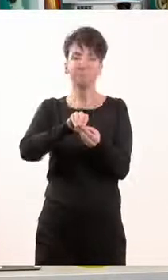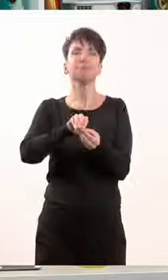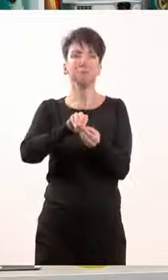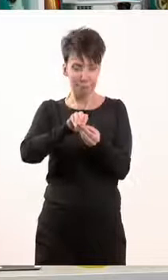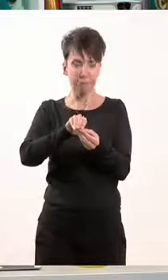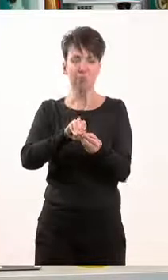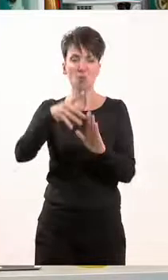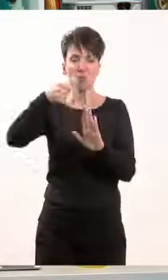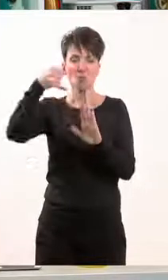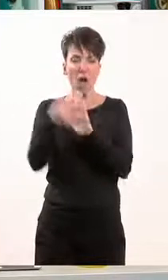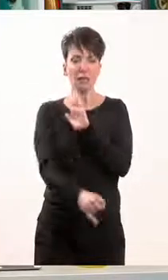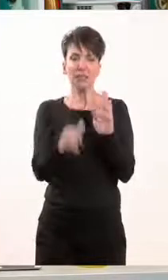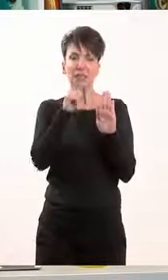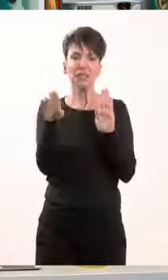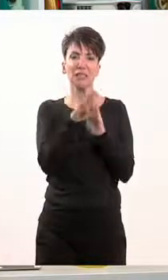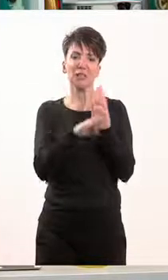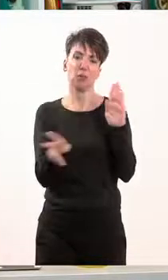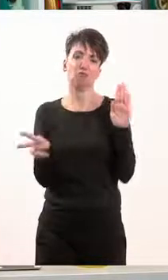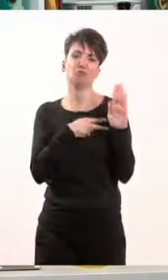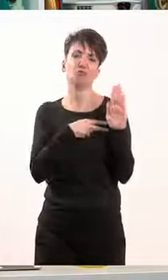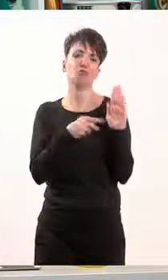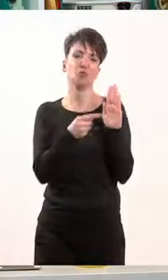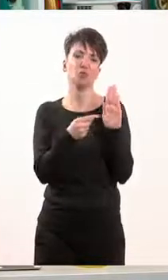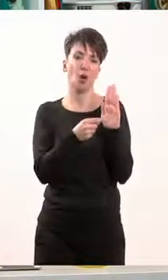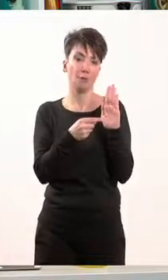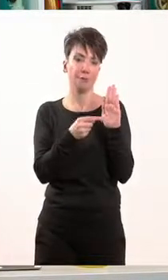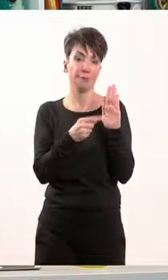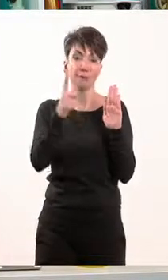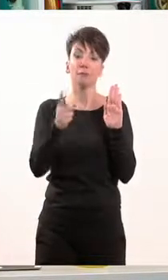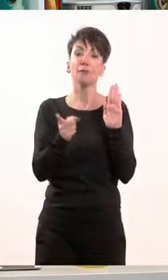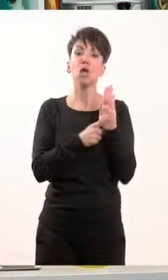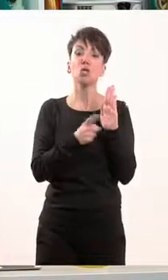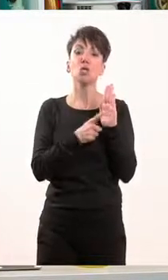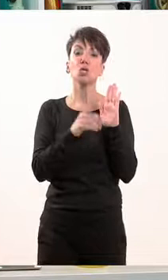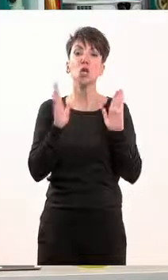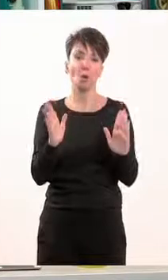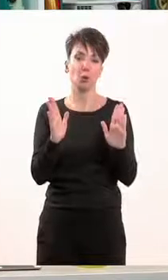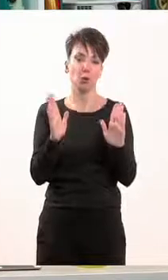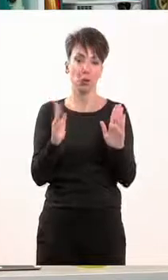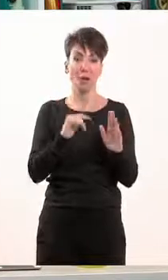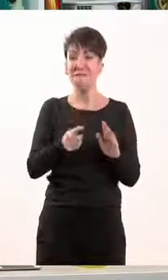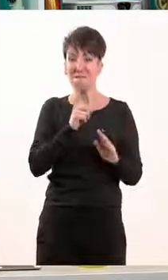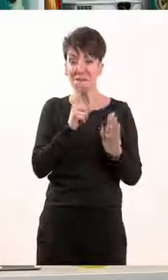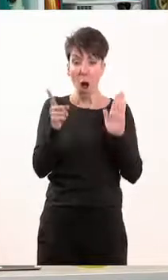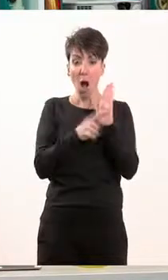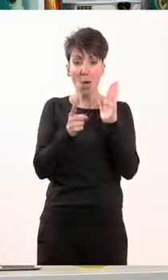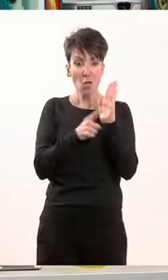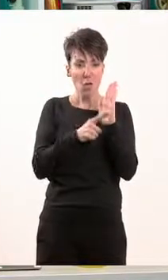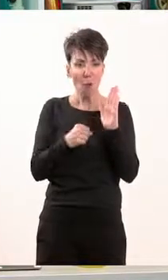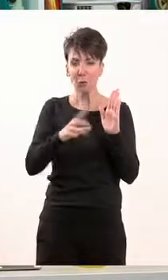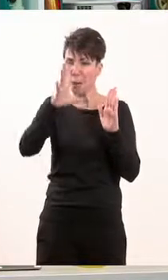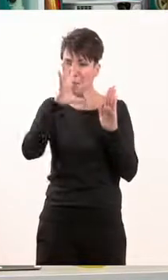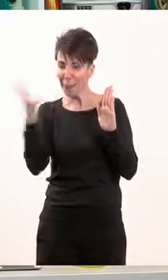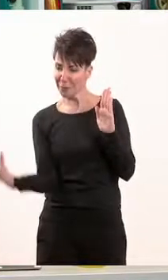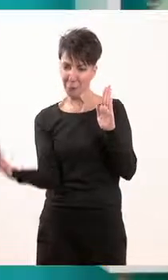την ουσία του ελληνικού συντάγματος, του απότερου νόμου όλων, στον οποίο στηρίζονται όλοι οι